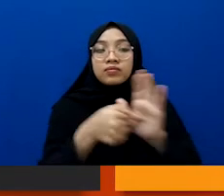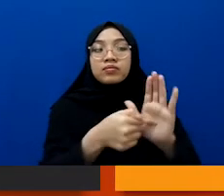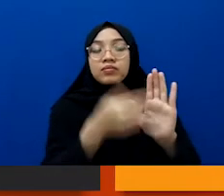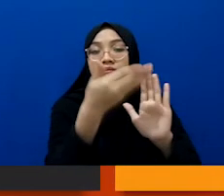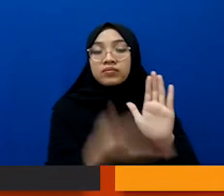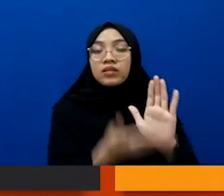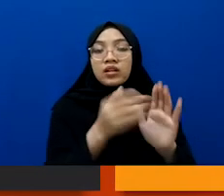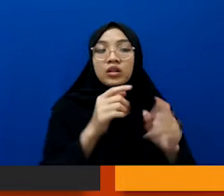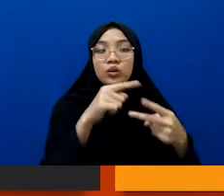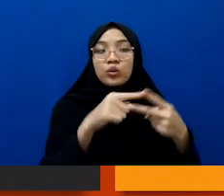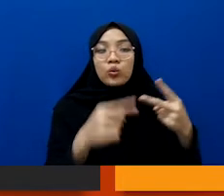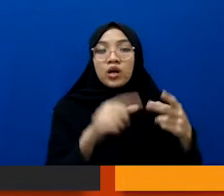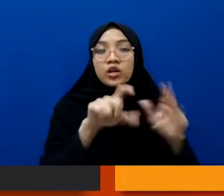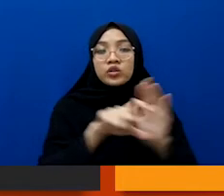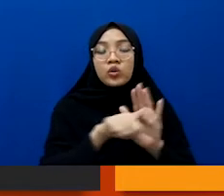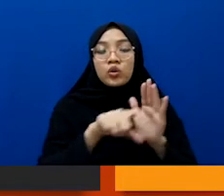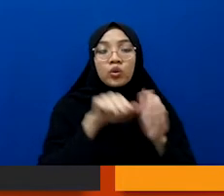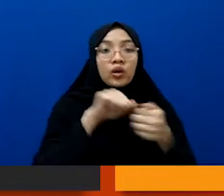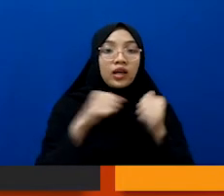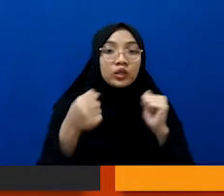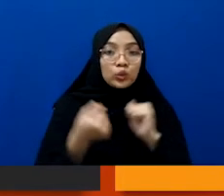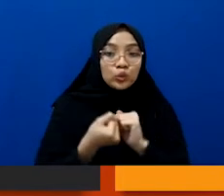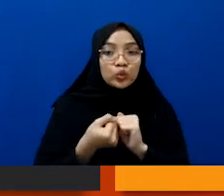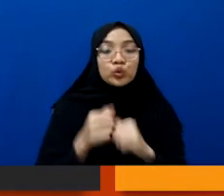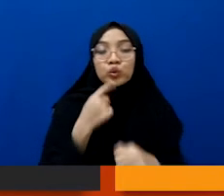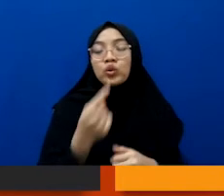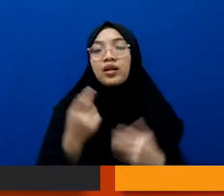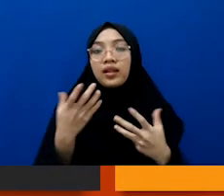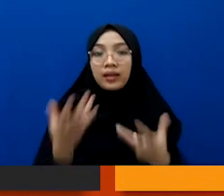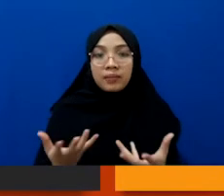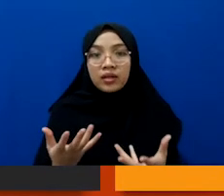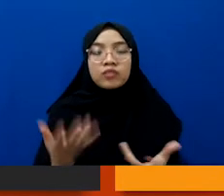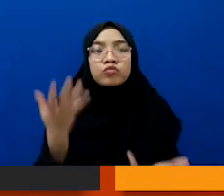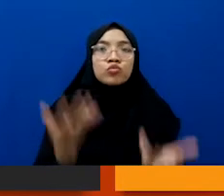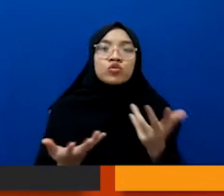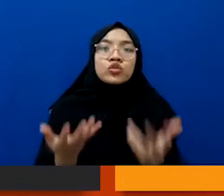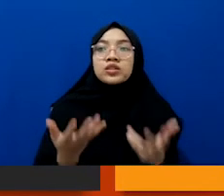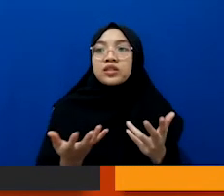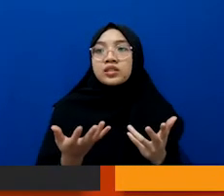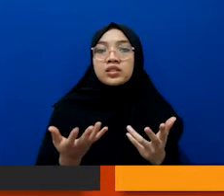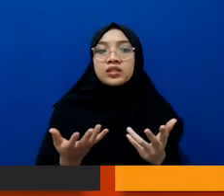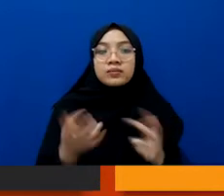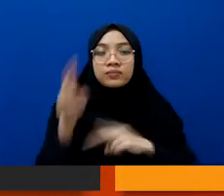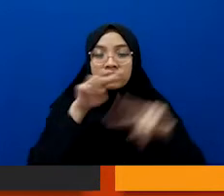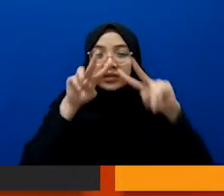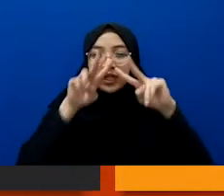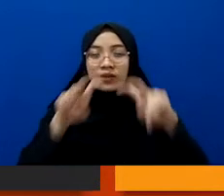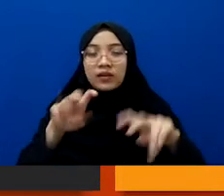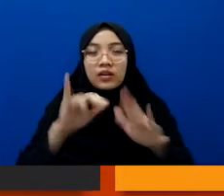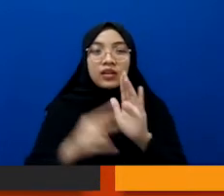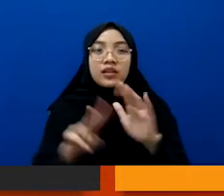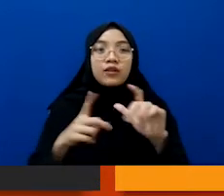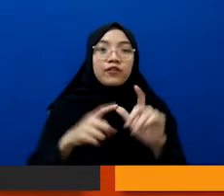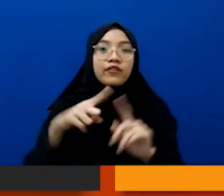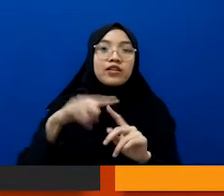contoh kasus kawan-kawan ya. Terkait dengan, mungkin bukan pada investigasinya ya, tapi ini